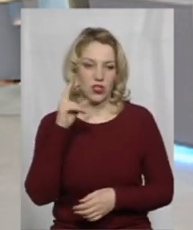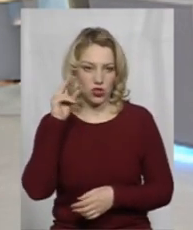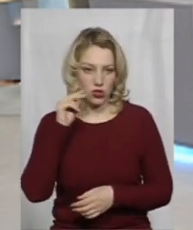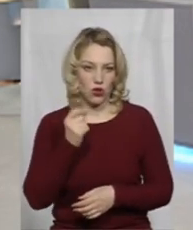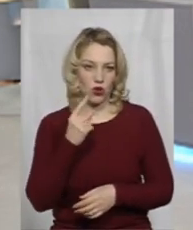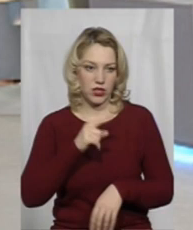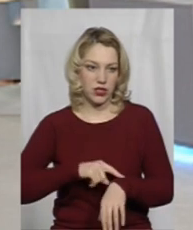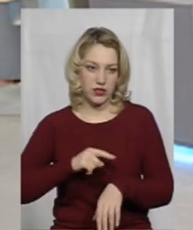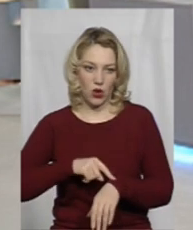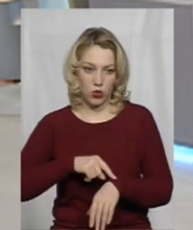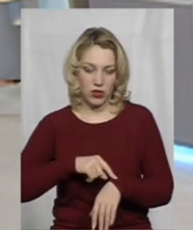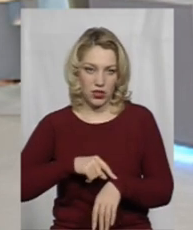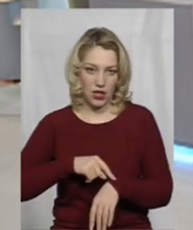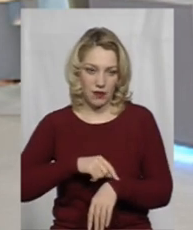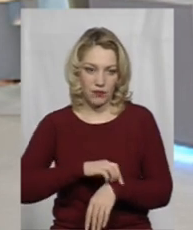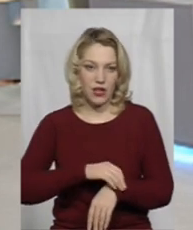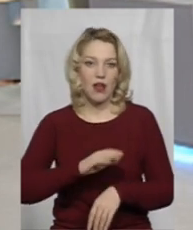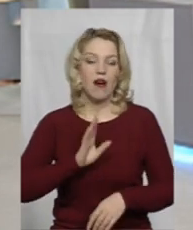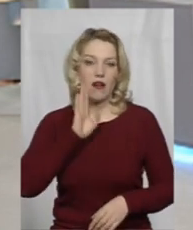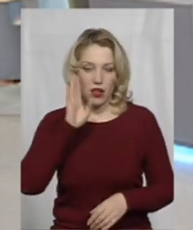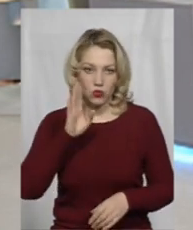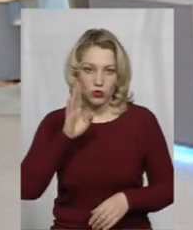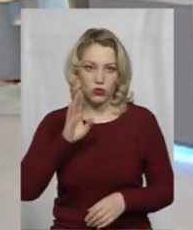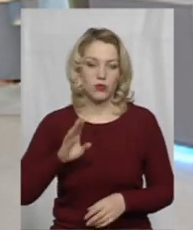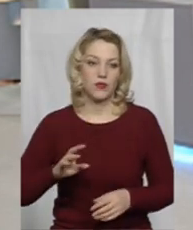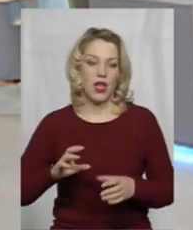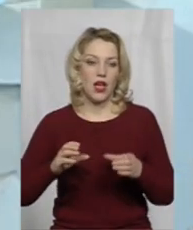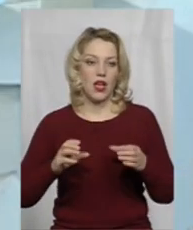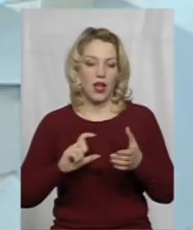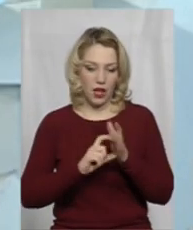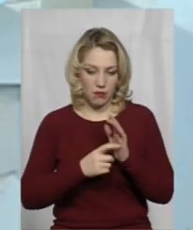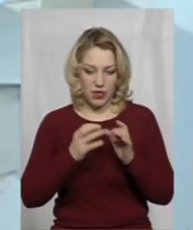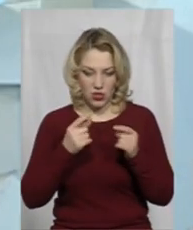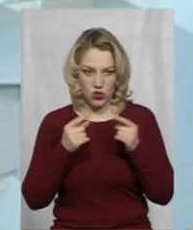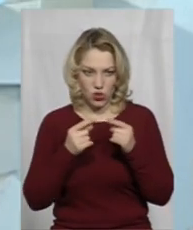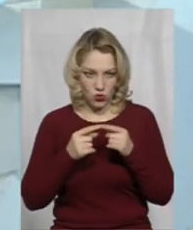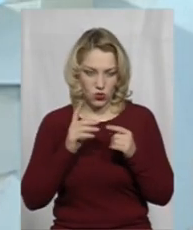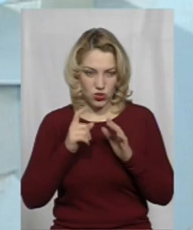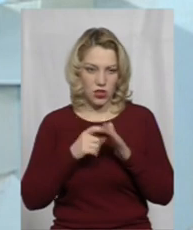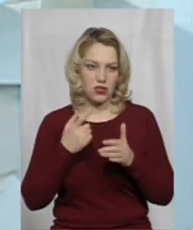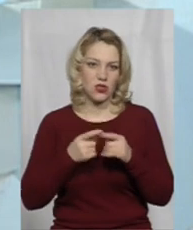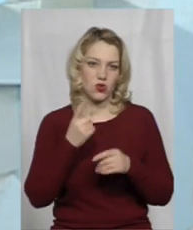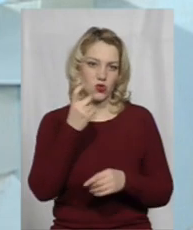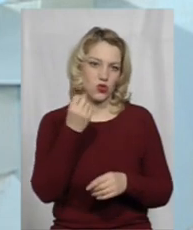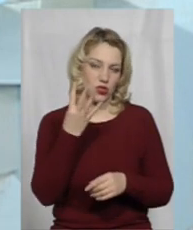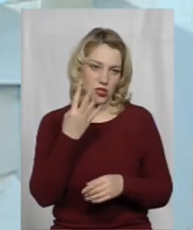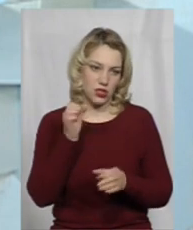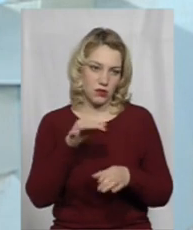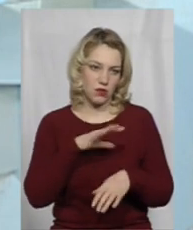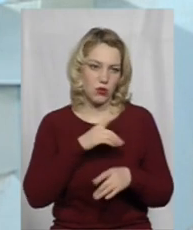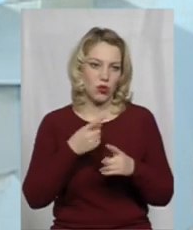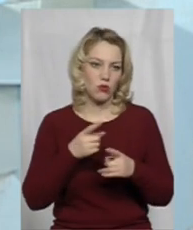година ранку. Кабінет уточняється, скоріш за все, це буде 114, тому що